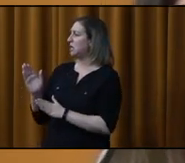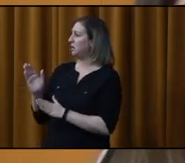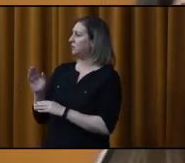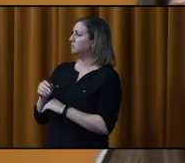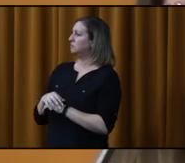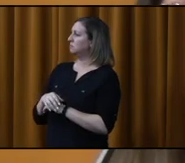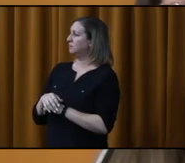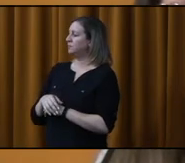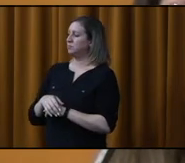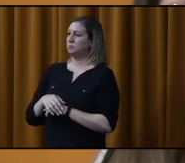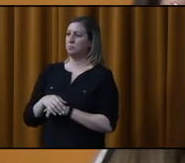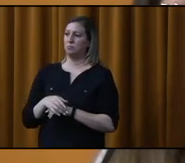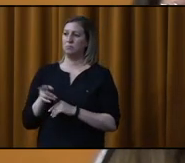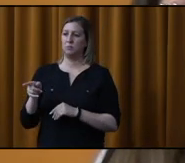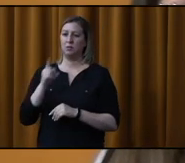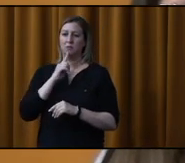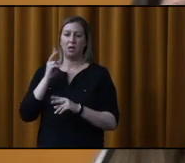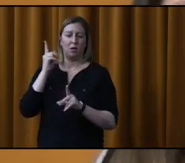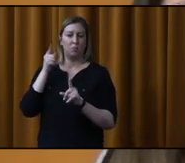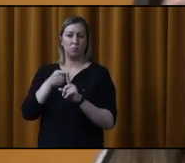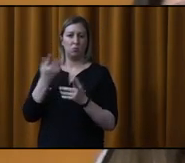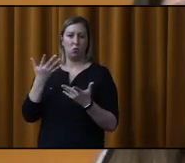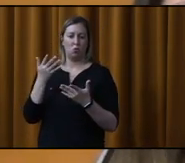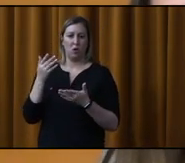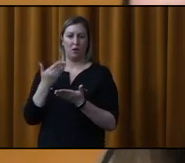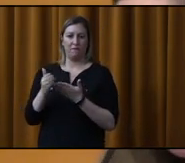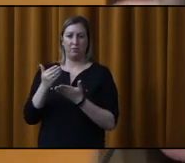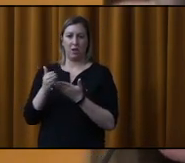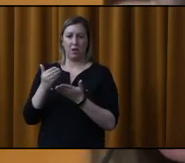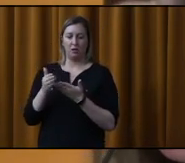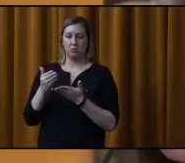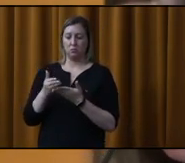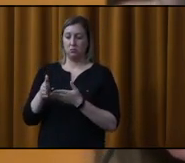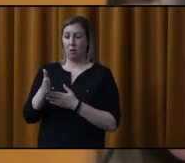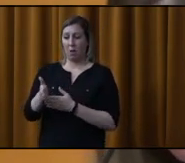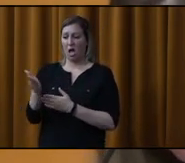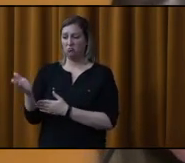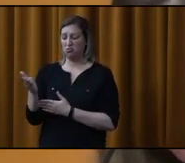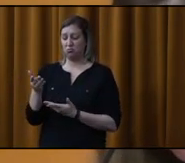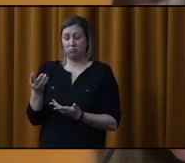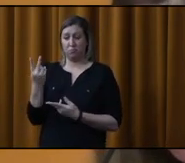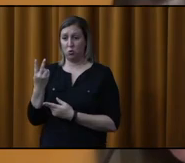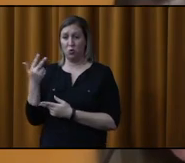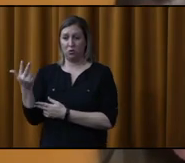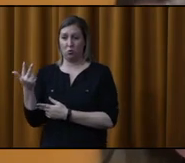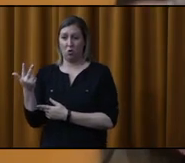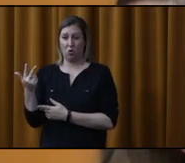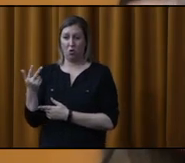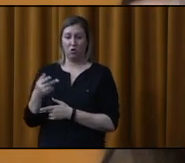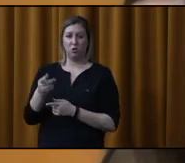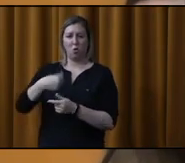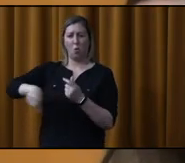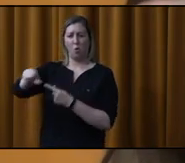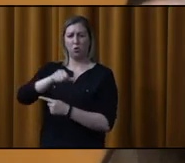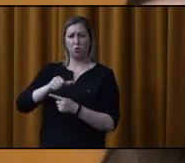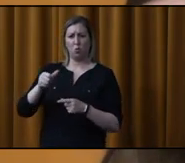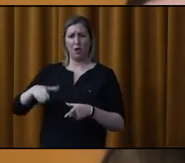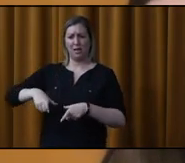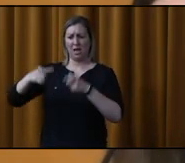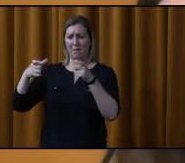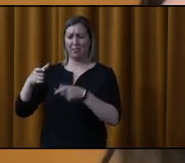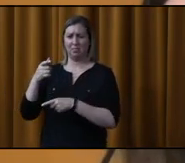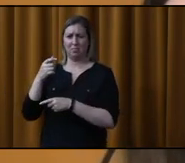L'objet est de financer et répartir le coût d'entretien des branches 2 et 3 du cours d'eau de la cabane ronde. Le tout